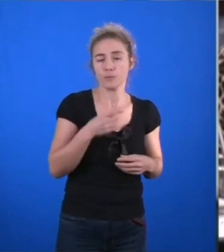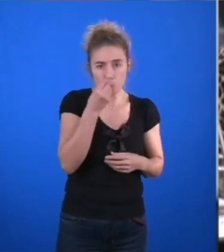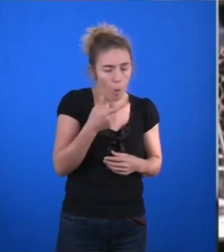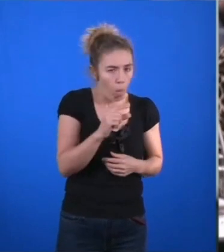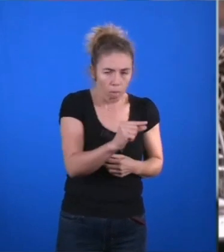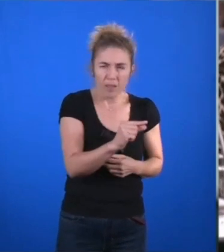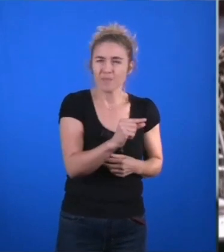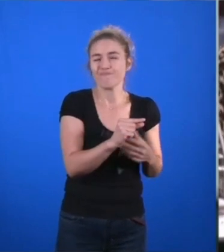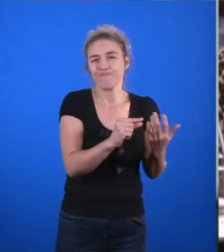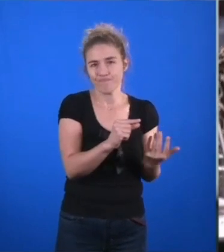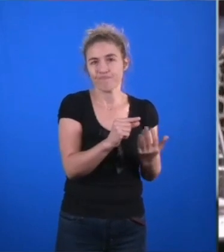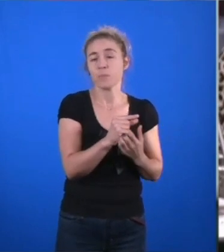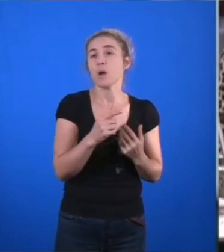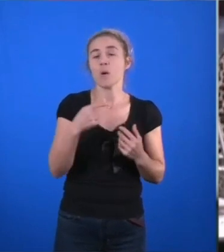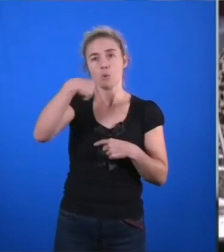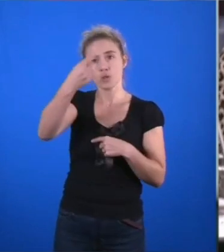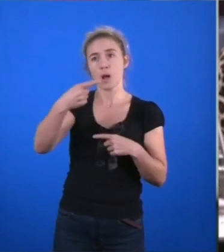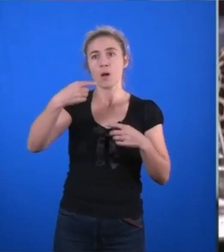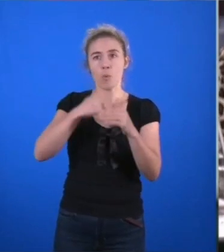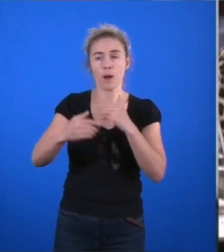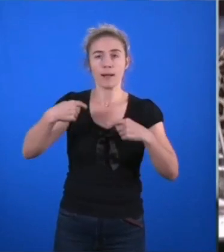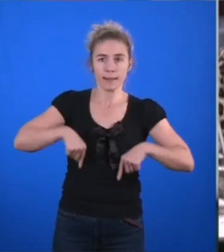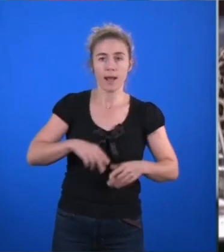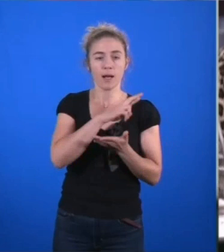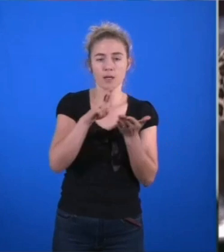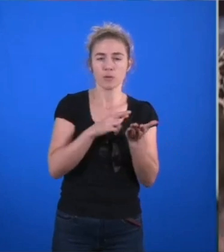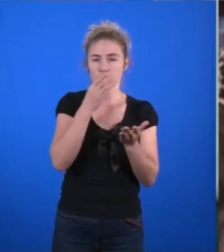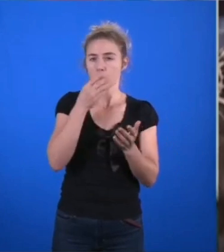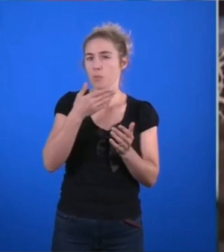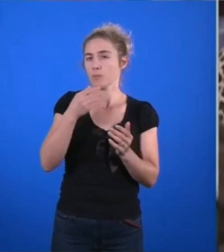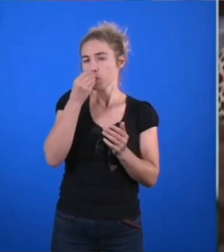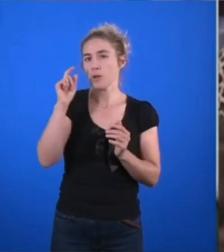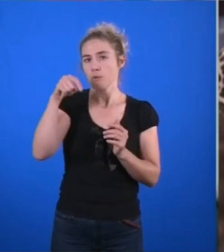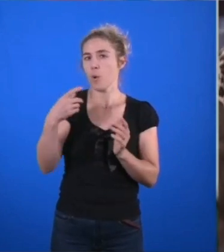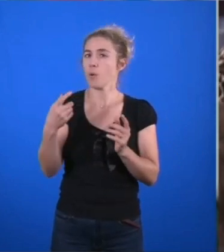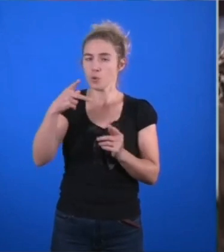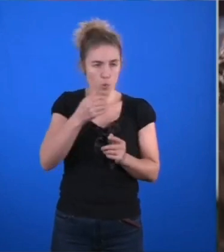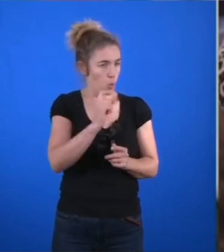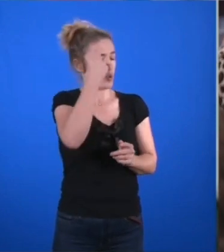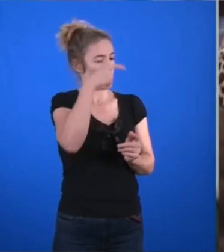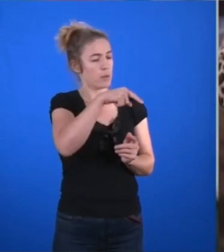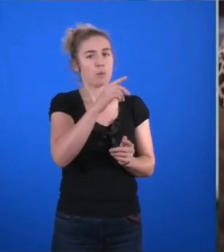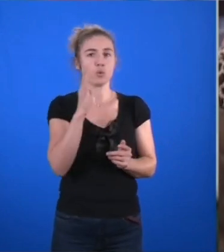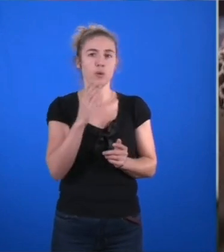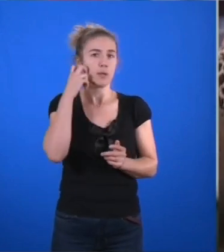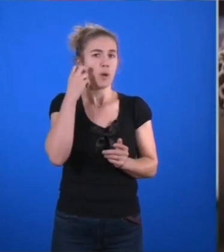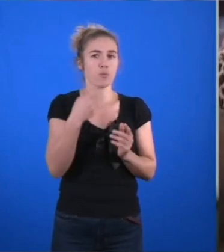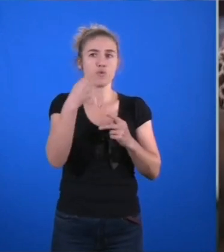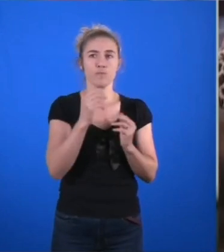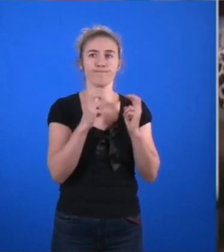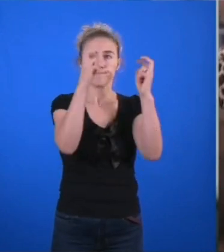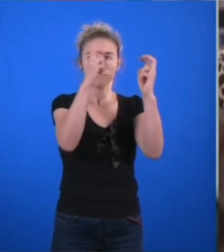le prochain contrat de plan État-région devra mieux prendre en compte, selon nous, les besoins en la matière. Le développement du service express